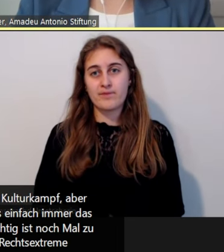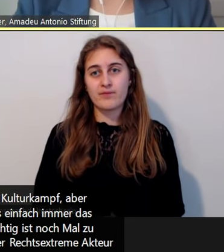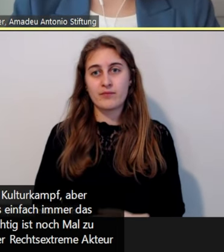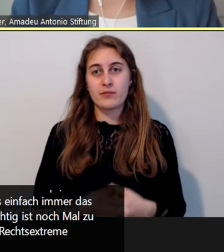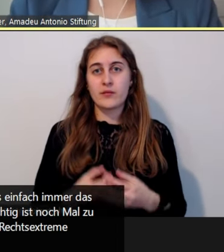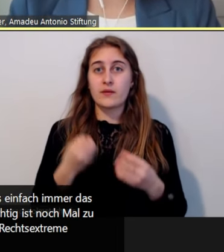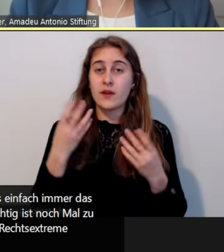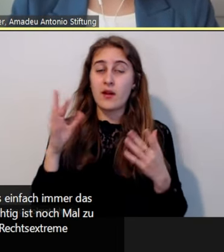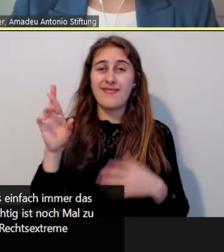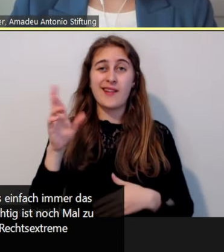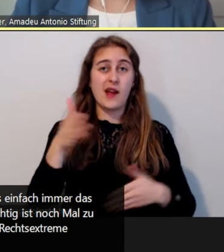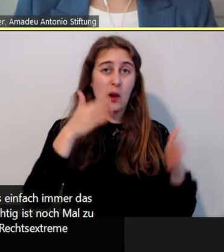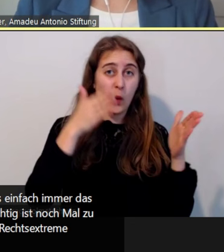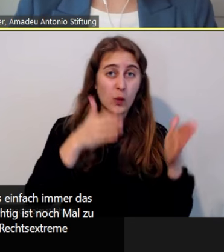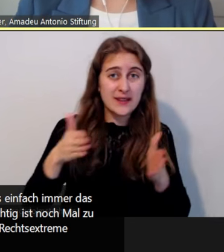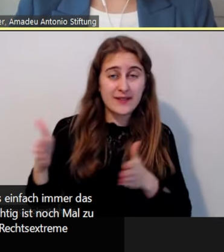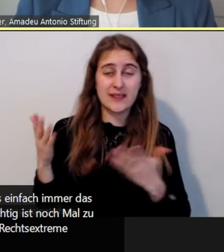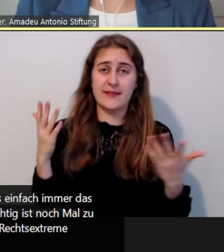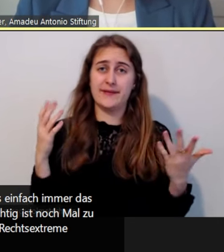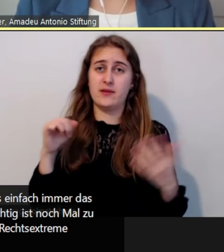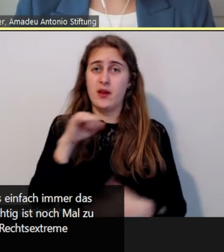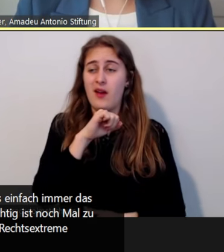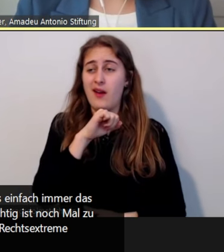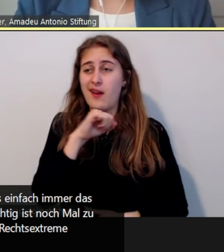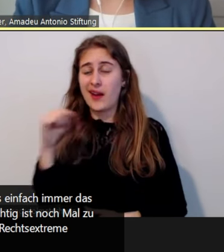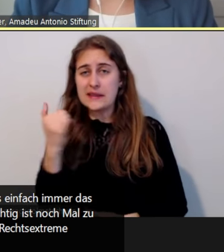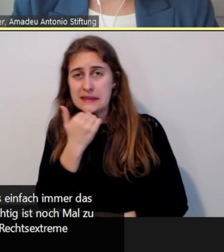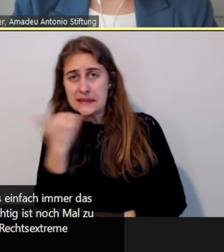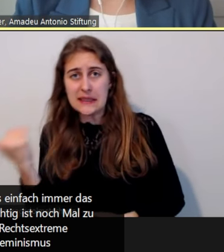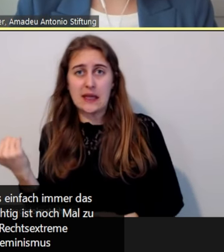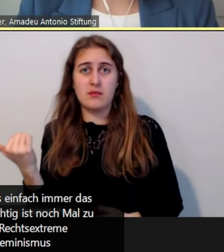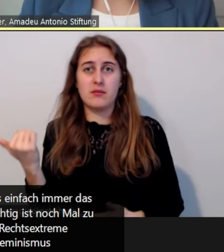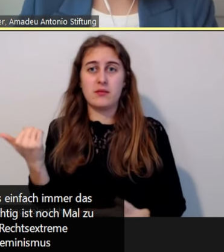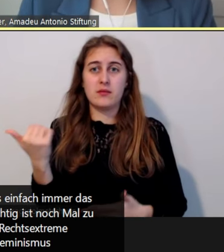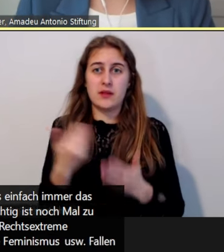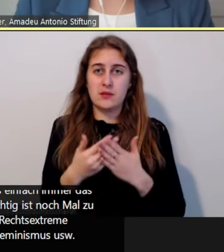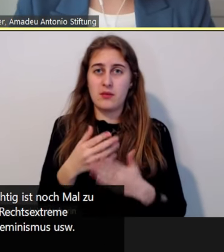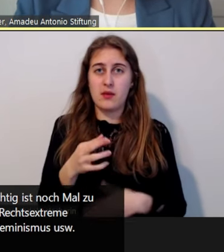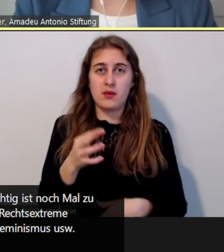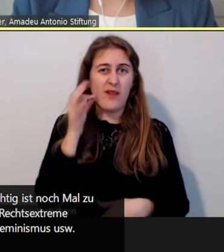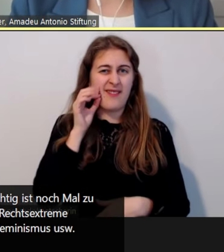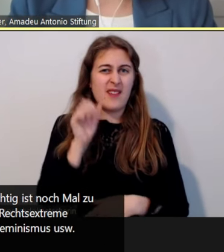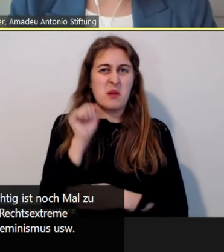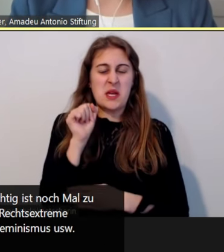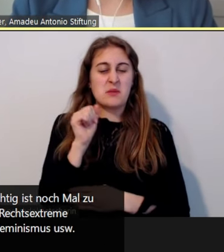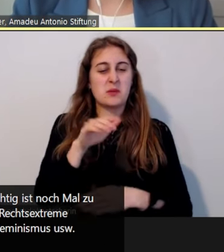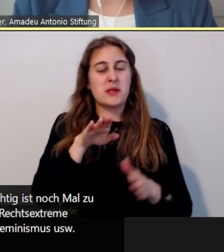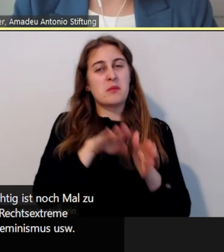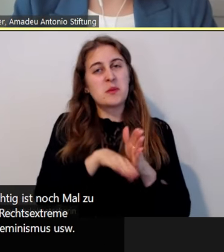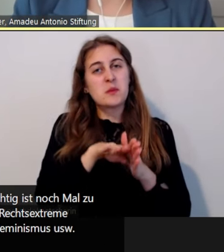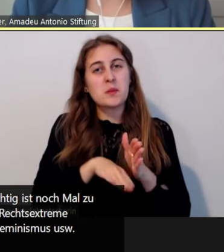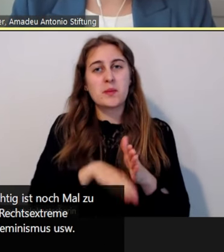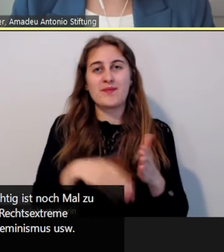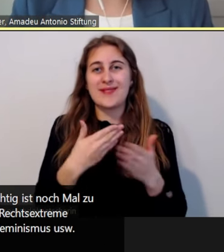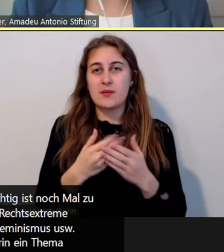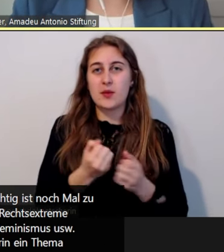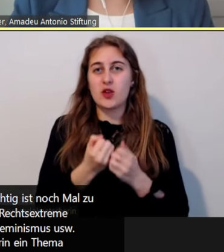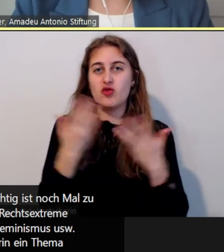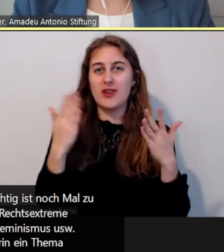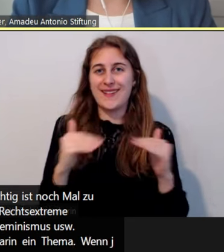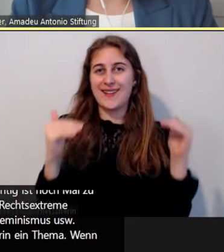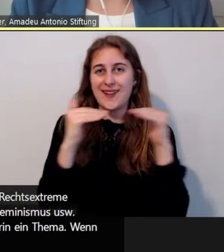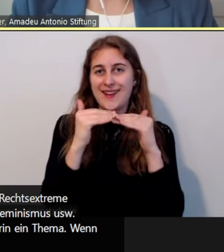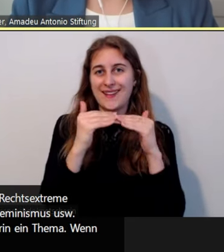oder progressive Akteure Frauenrechte, Feminismus und so weiter verhandeln. Geschlechtergerechte Sprache ist darin ein Thema. Wenn jetzt